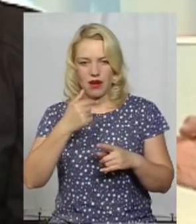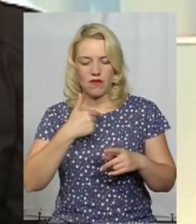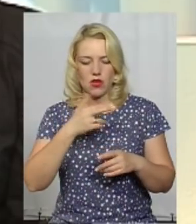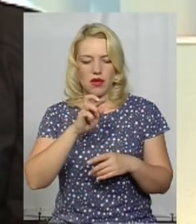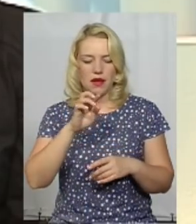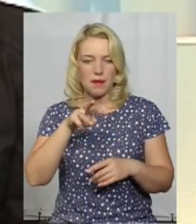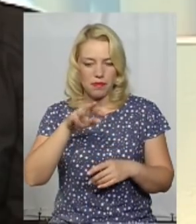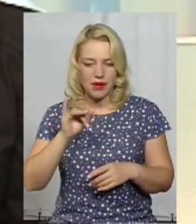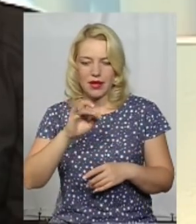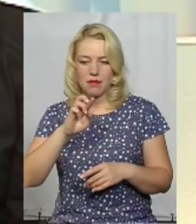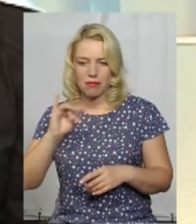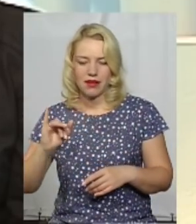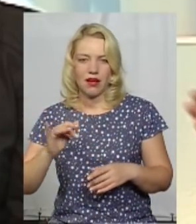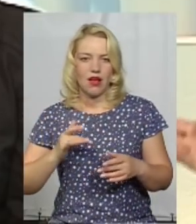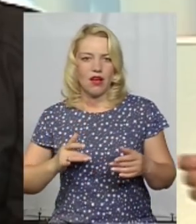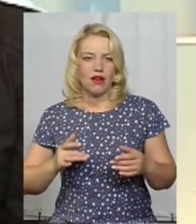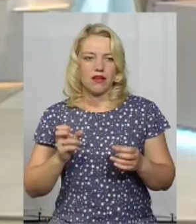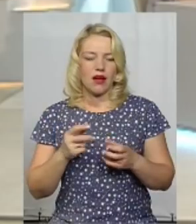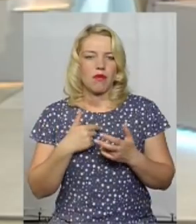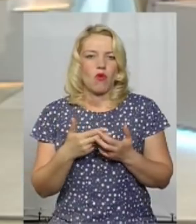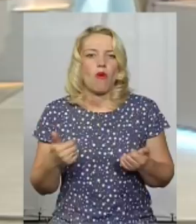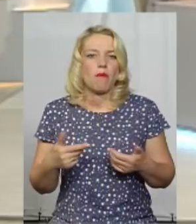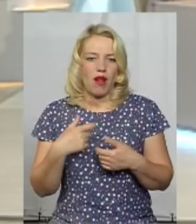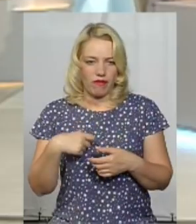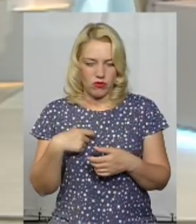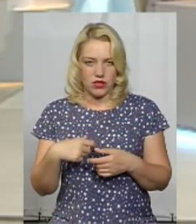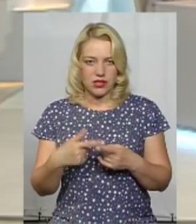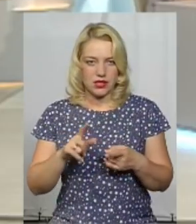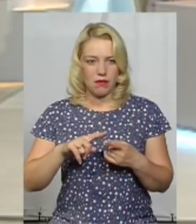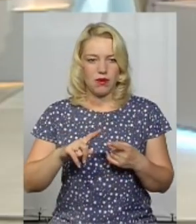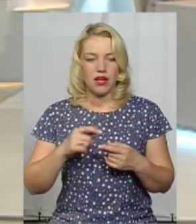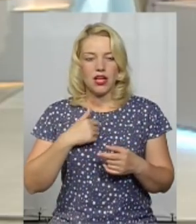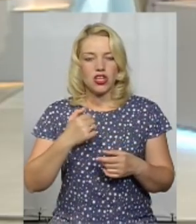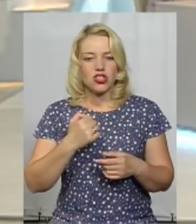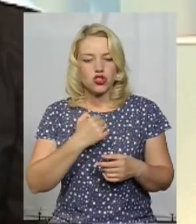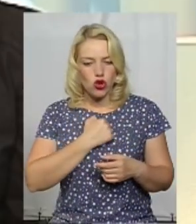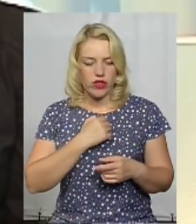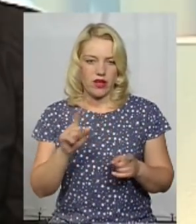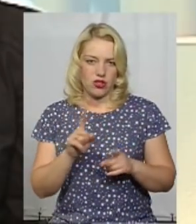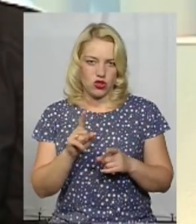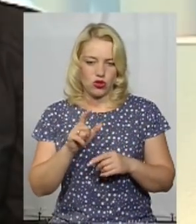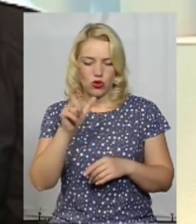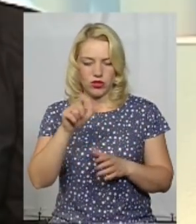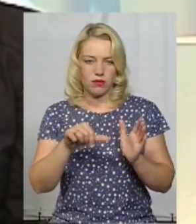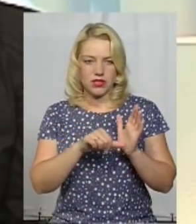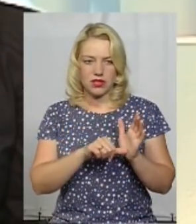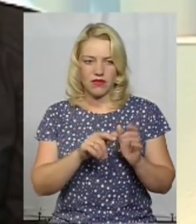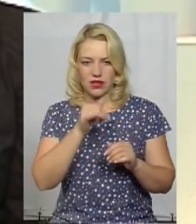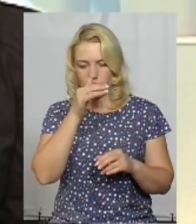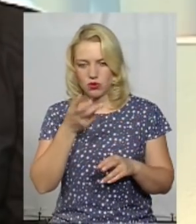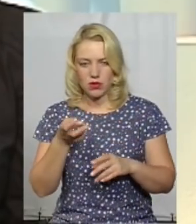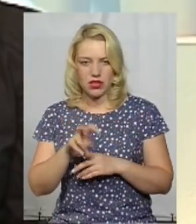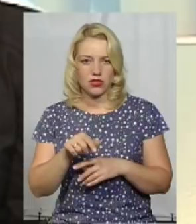мені дуже шкода, що сьогодні представник уповноважених у справах людей не прийшла в ефір і не може сказати, що ж такого